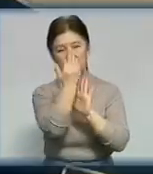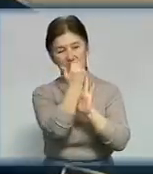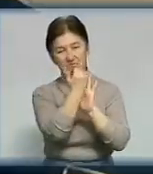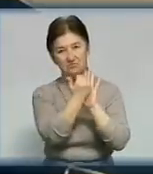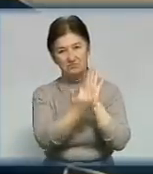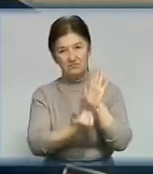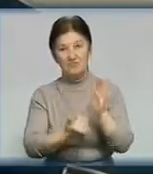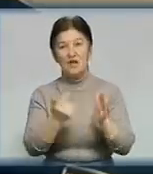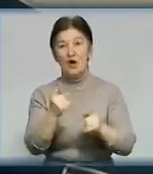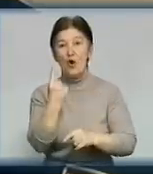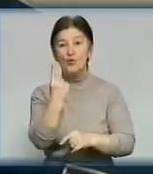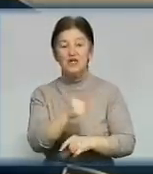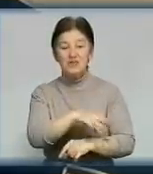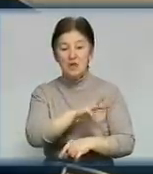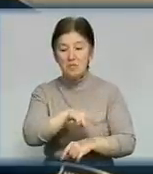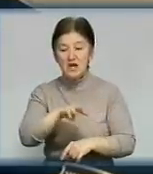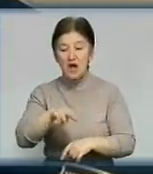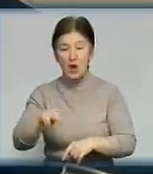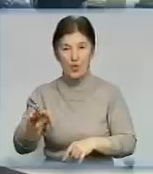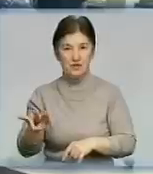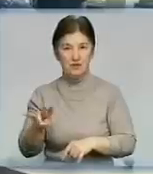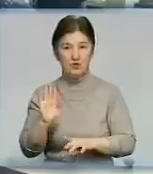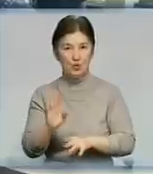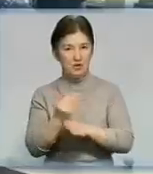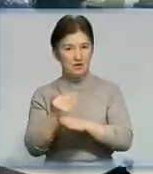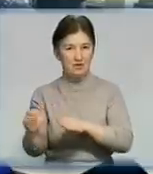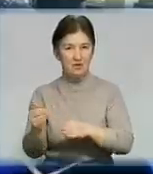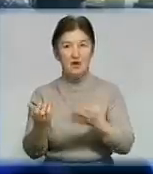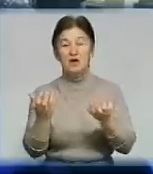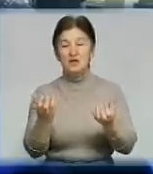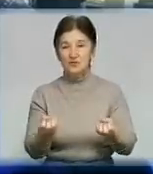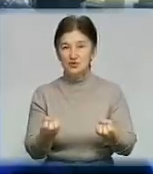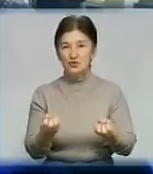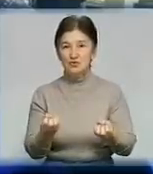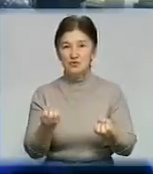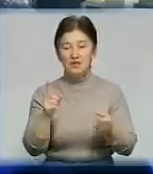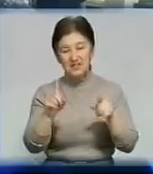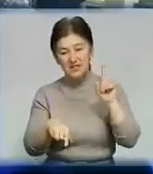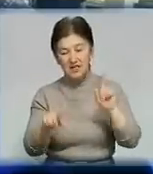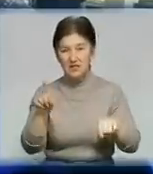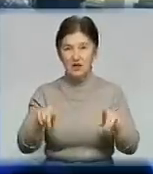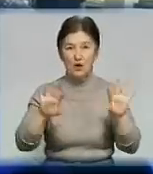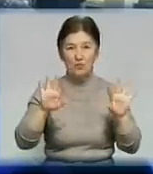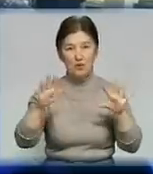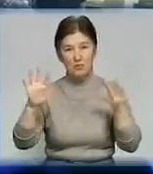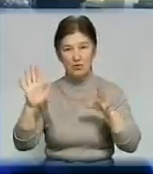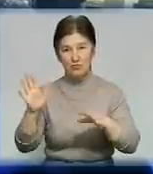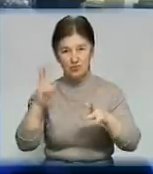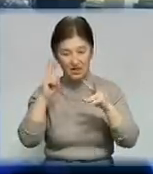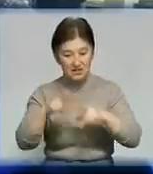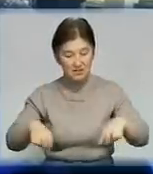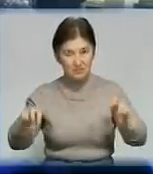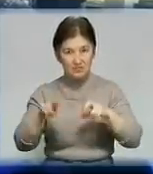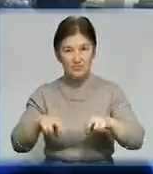перерахувала лише один мільйон гривень з 27. Там ще деякі моменти будуть сьогодні до кінця доведені відносно